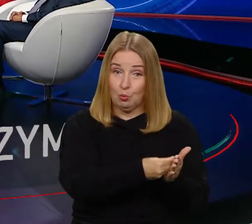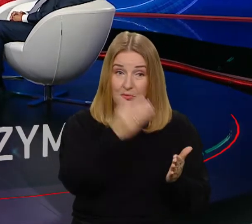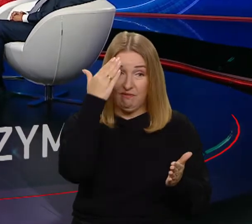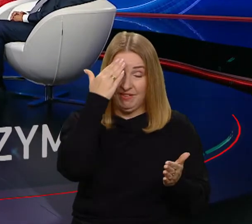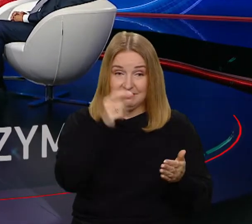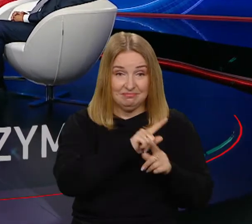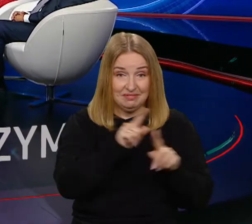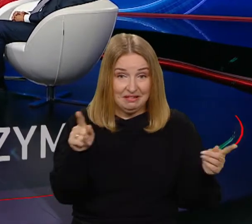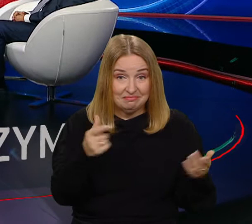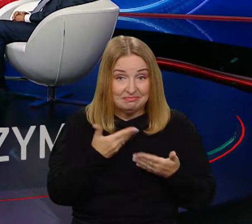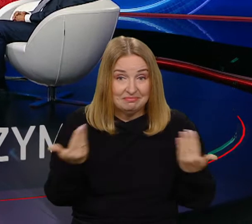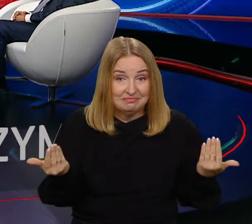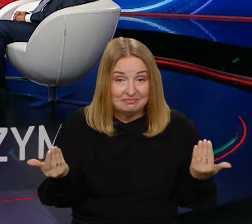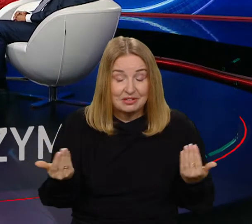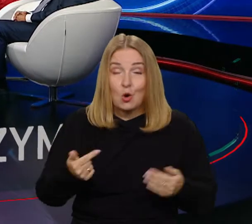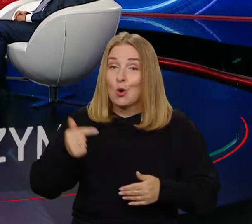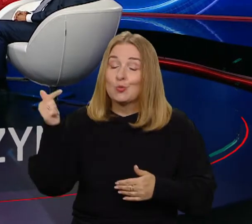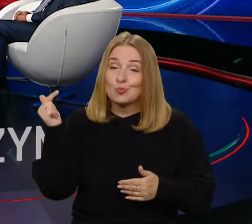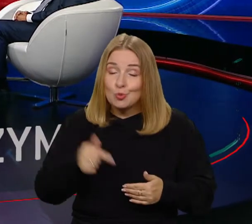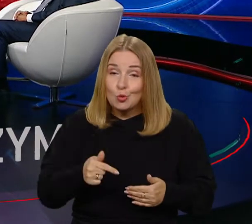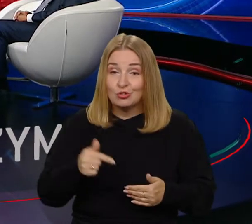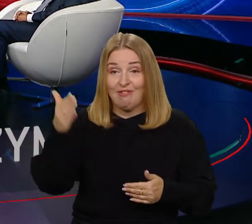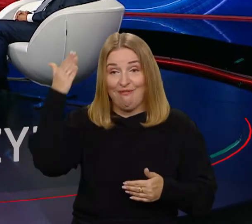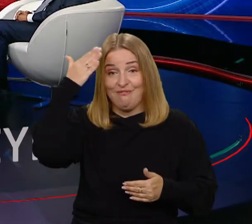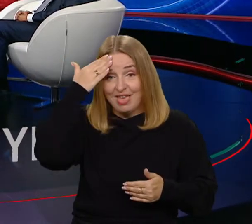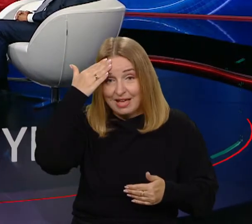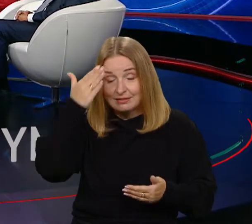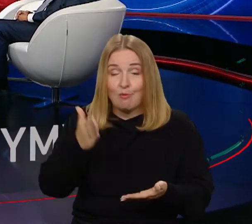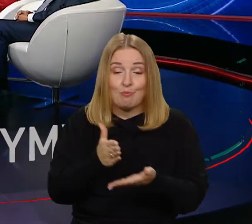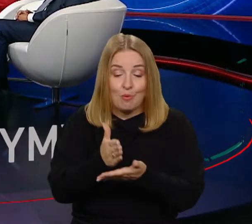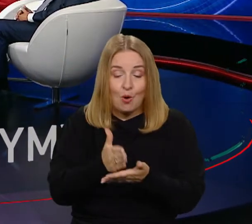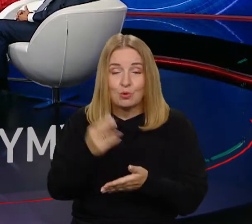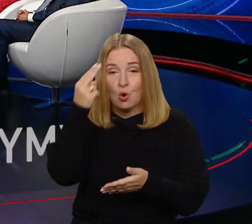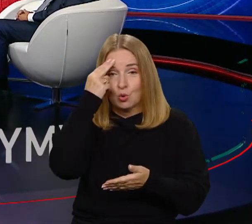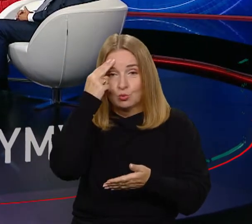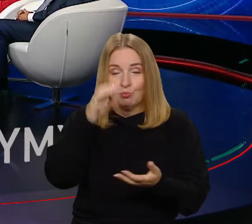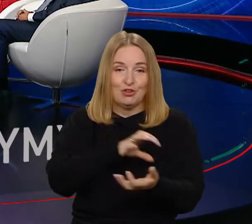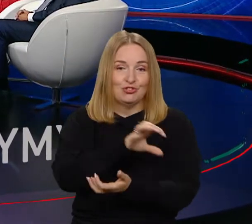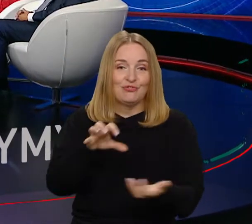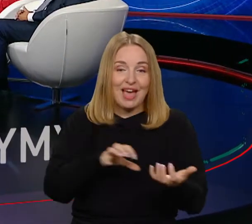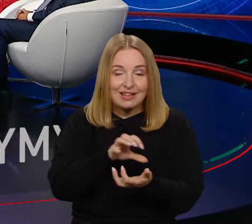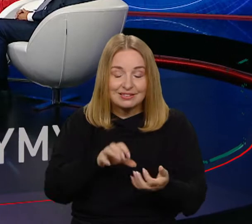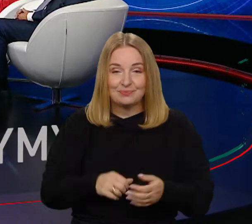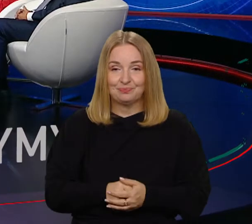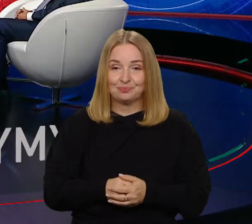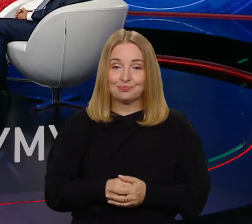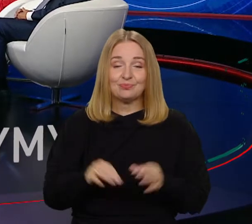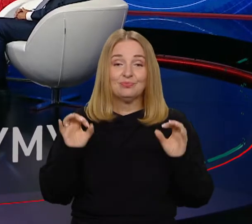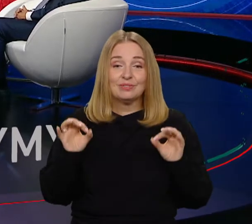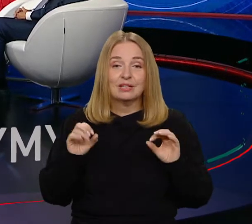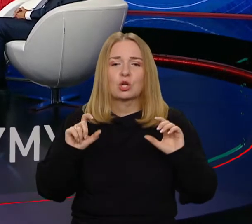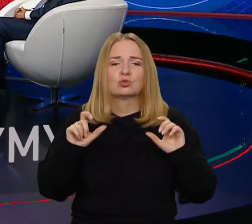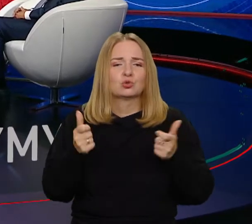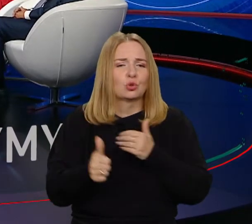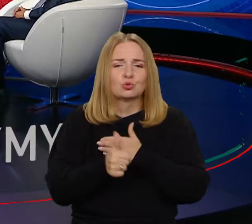jak świat funkcjonuje. No więc mamy informacje z umiejętnościami, mamy wiedzę ze zrozumieniem. Co to jest w takim razie